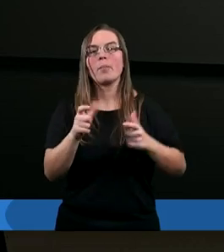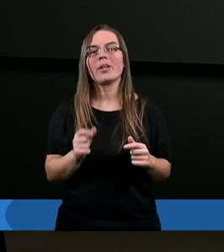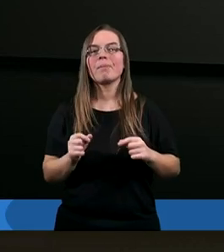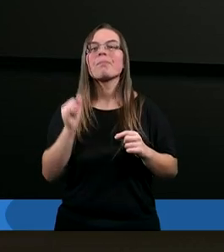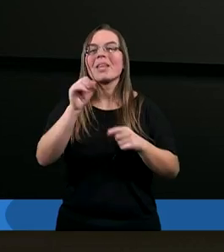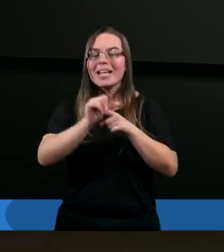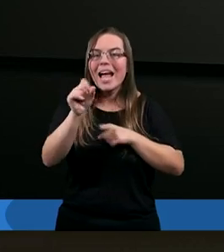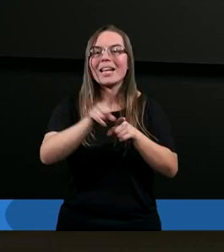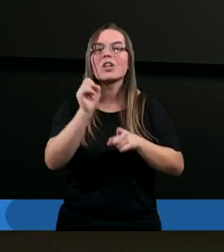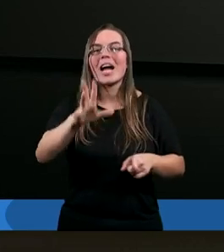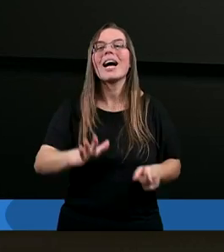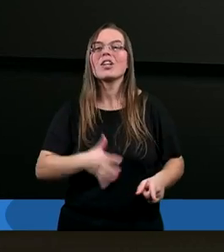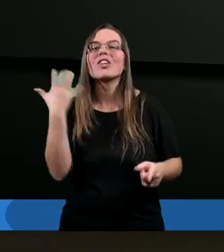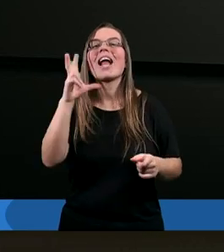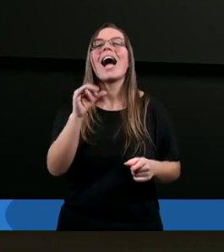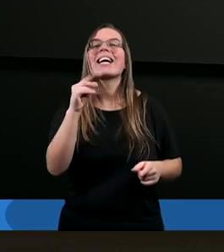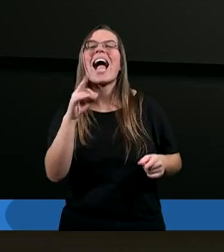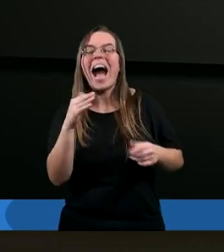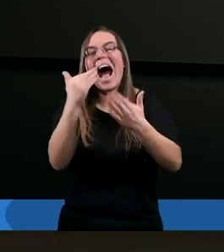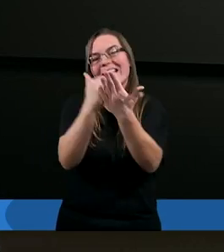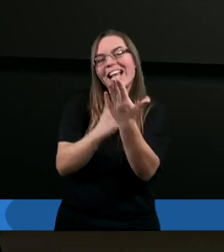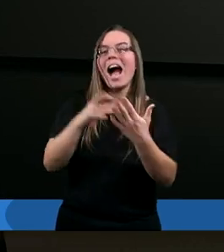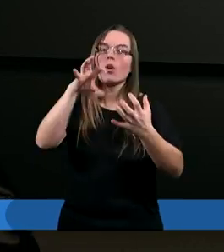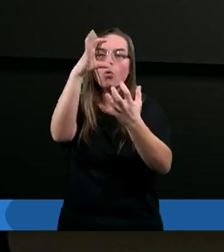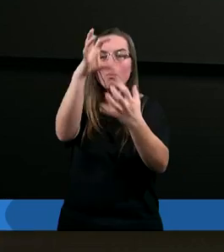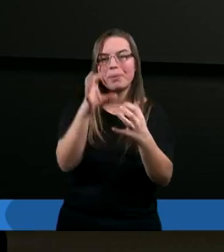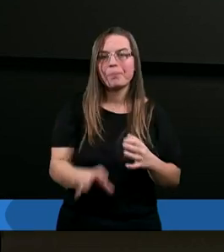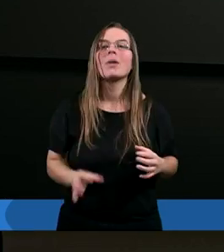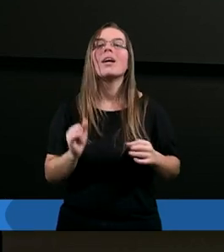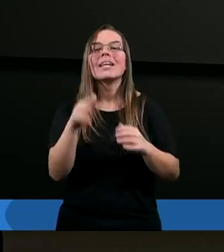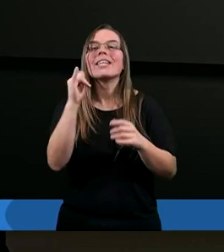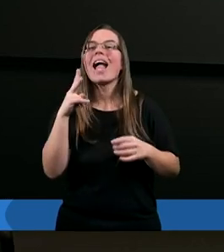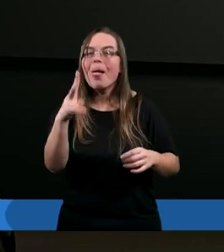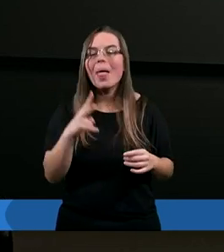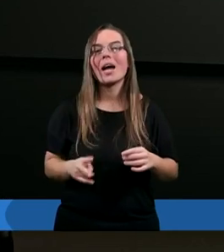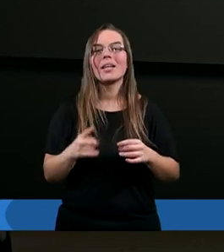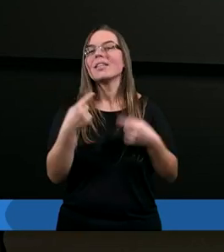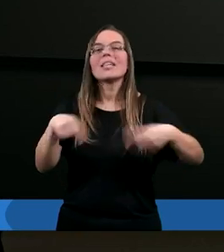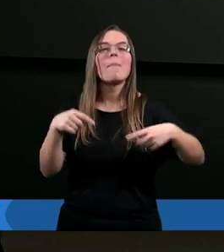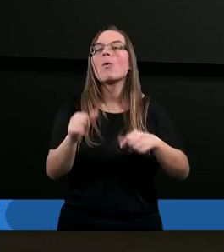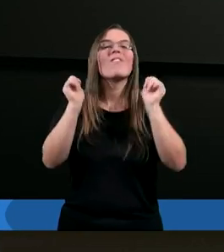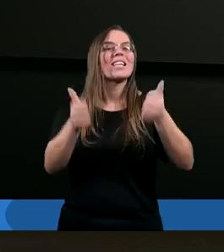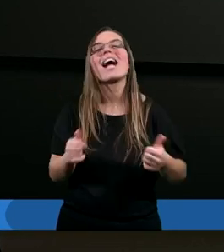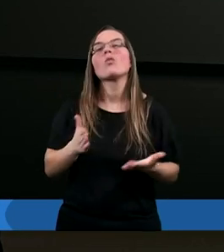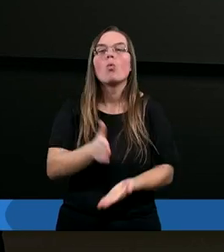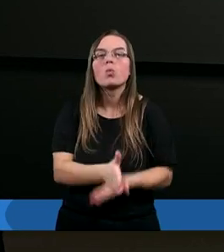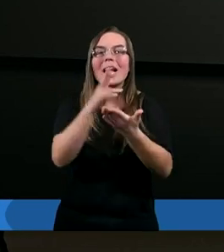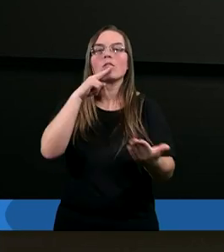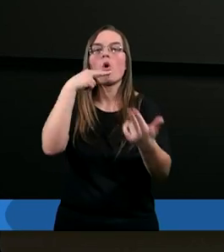w tym dziwna prawda. Nikt jednak nie był w stanie udzielić